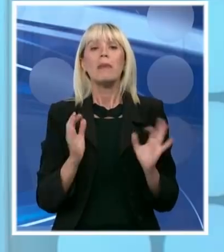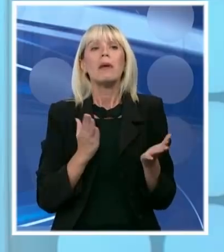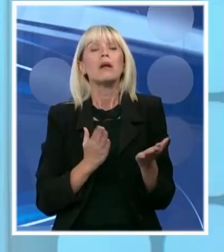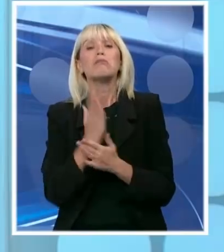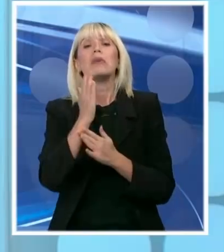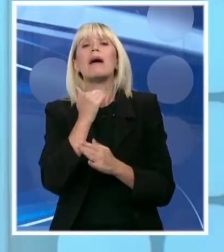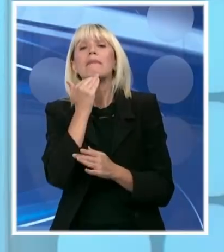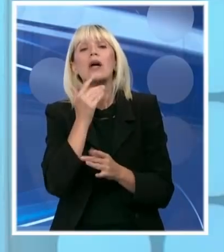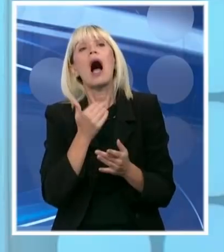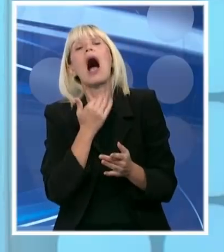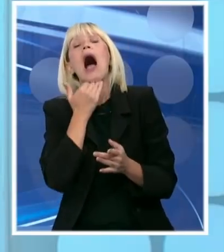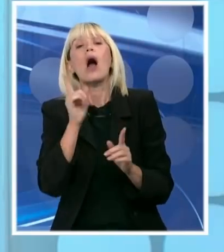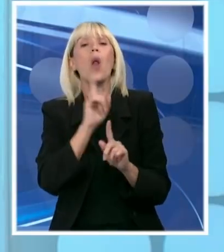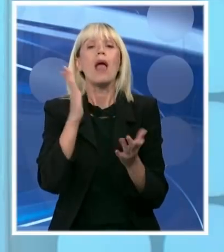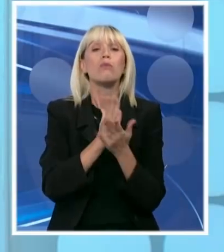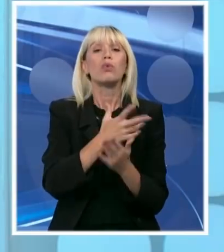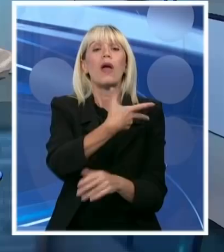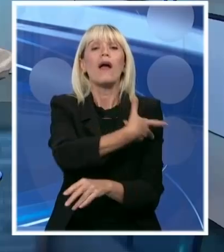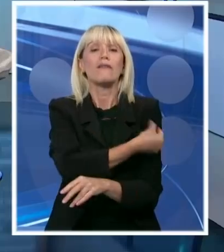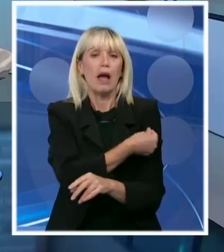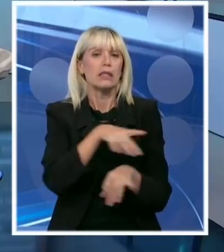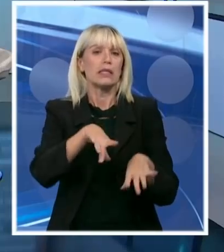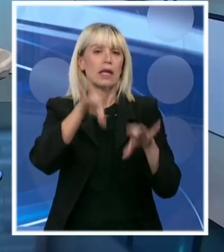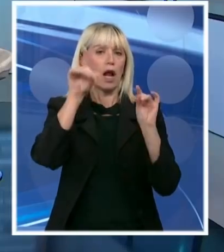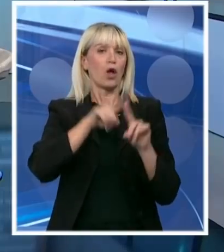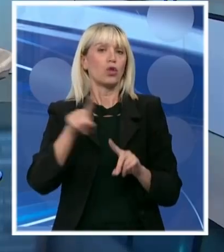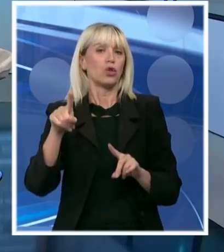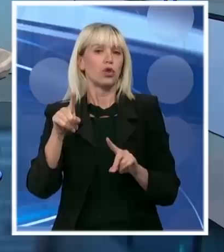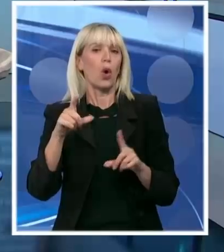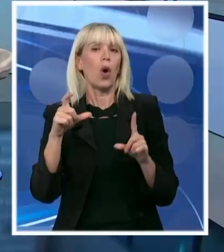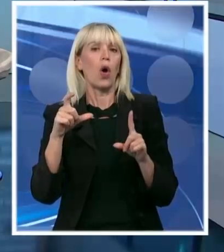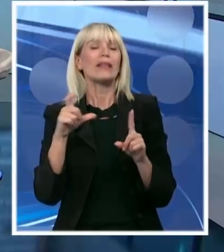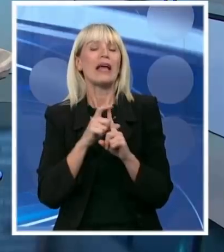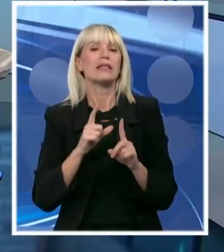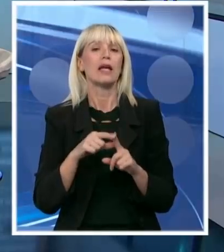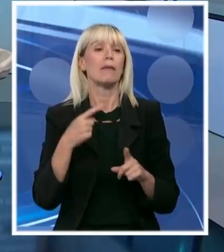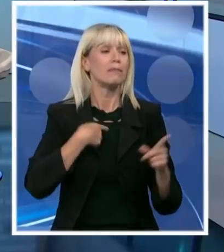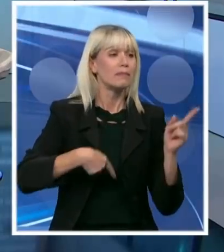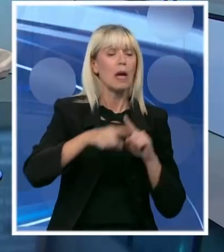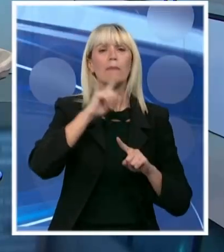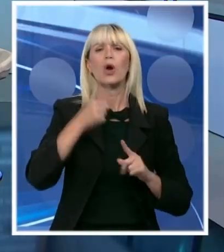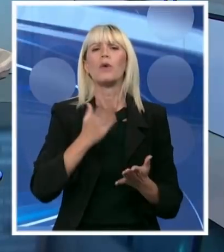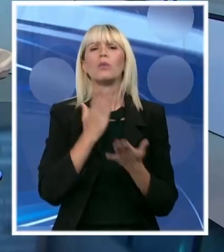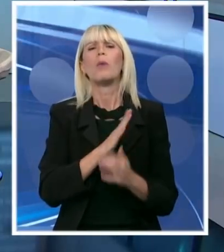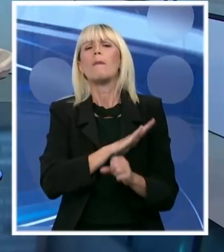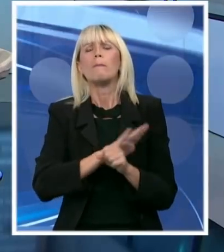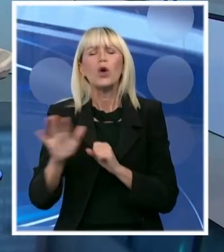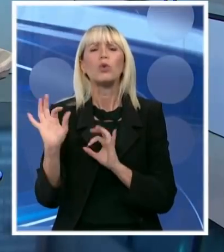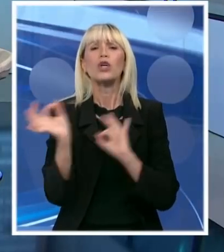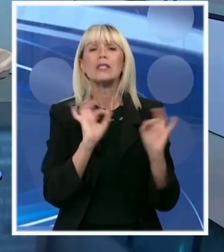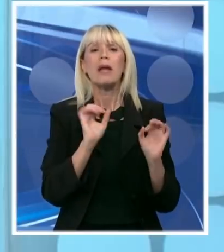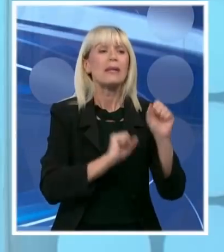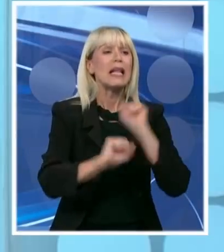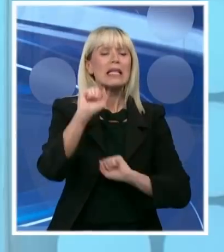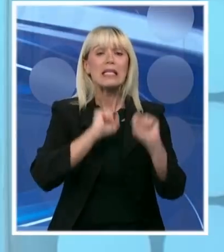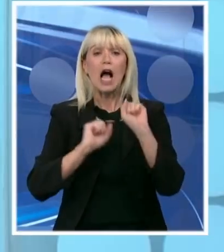dobijemo vakcinu do 1. decembra. Dakle, mi moramo da budemo apsolutno spremni da zaštitimo naše stanovništvo, da zaštitimo